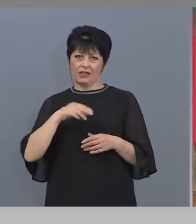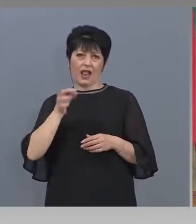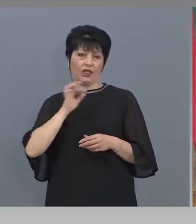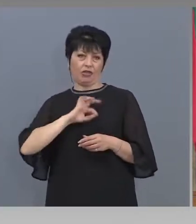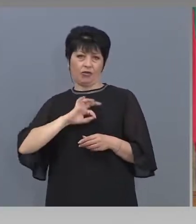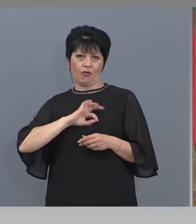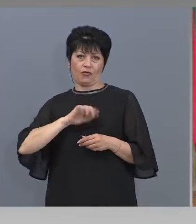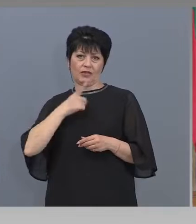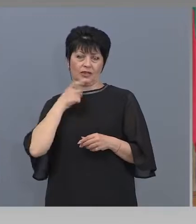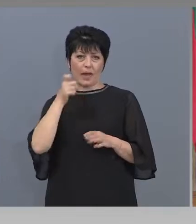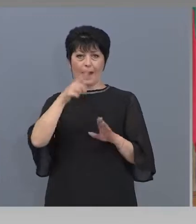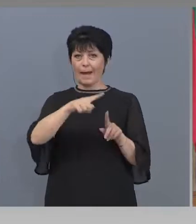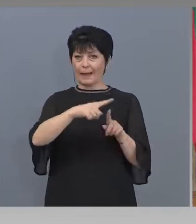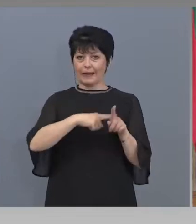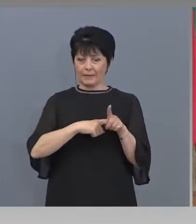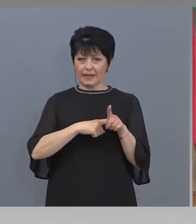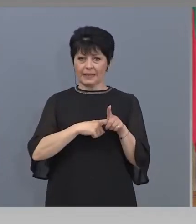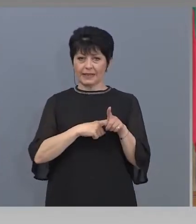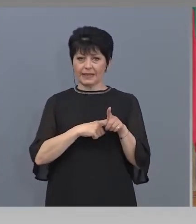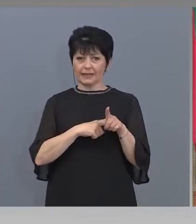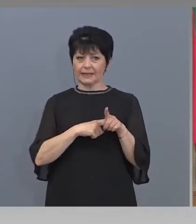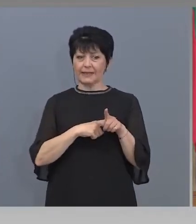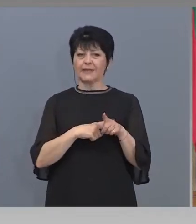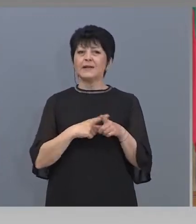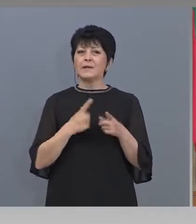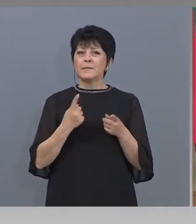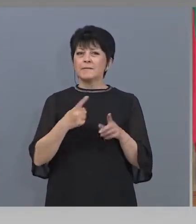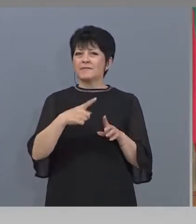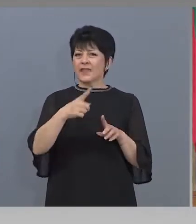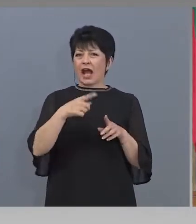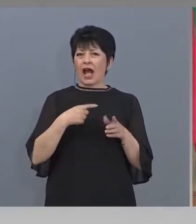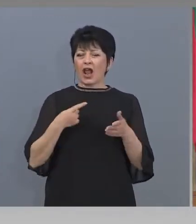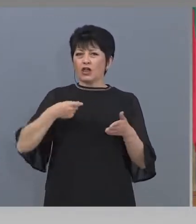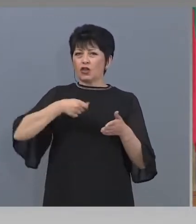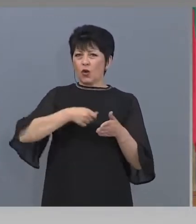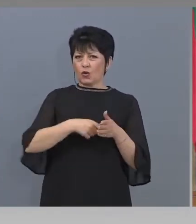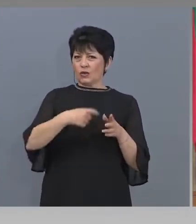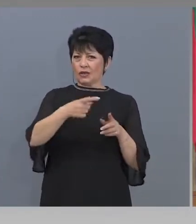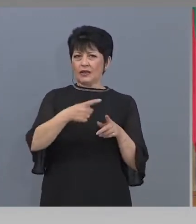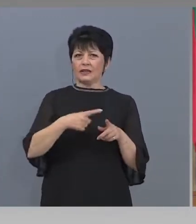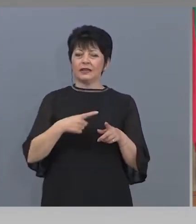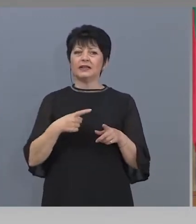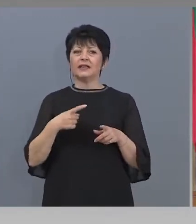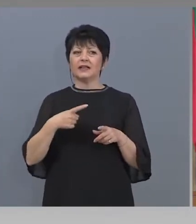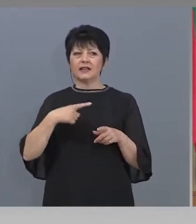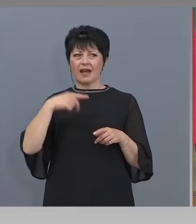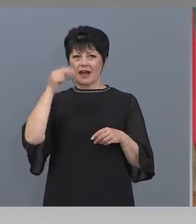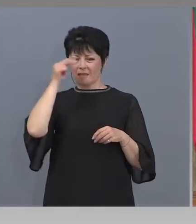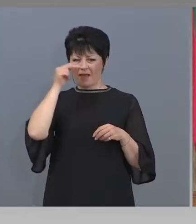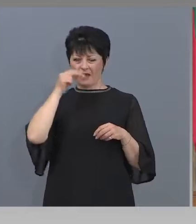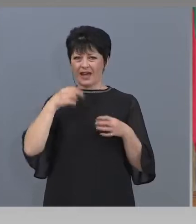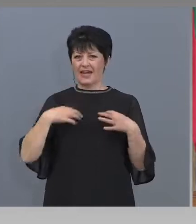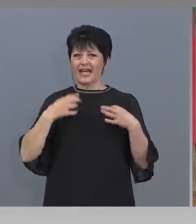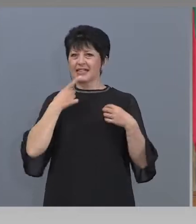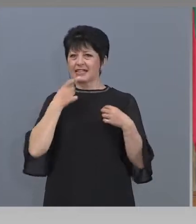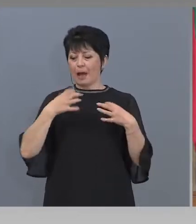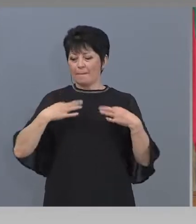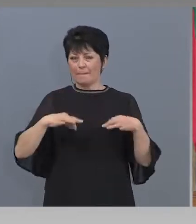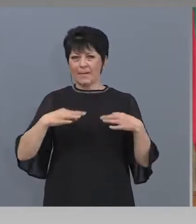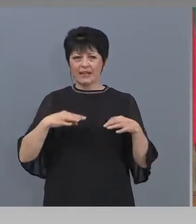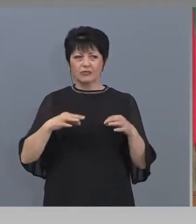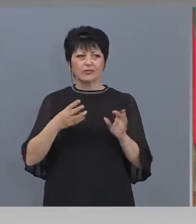на месец, като имайте предвид, че дохода на бедност официалния в България е 380 или 390, ако се не вържи.